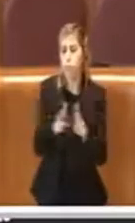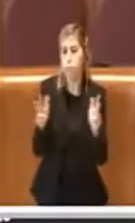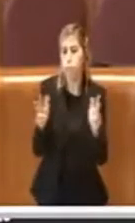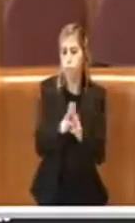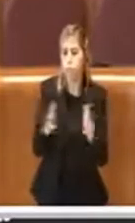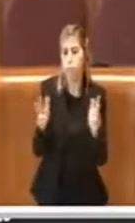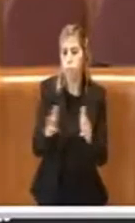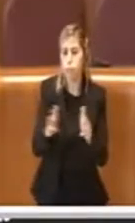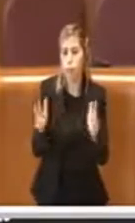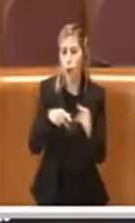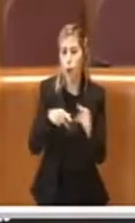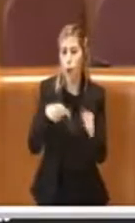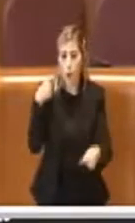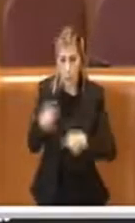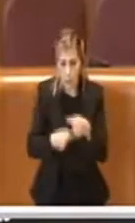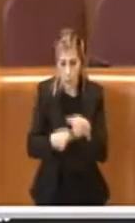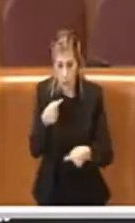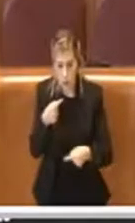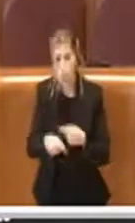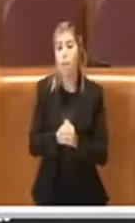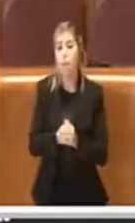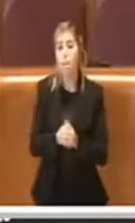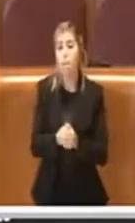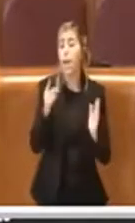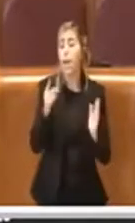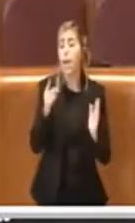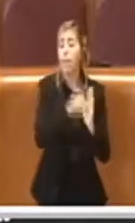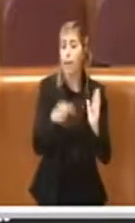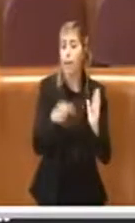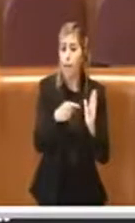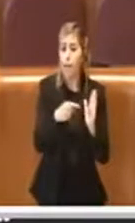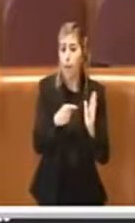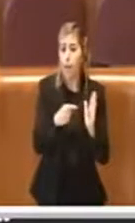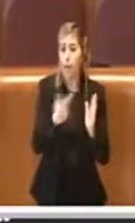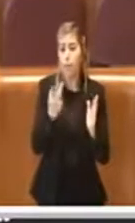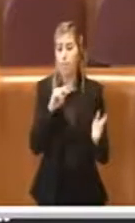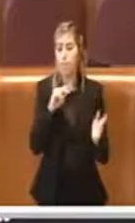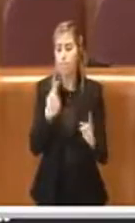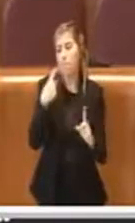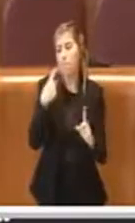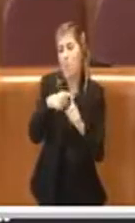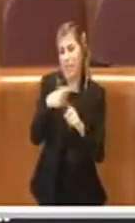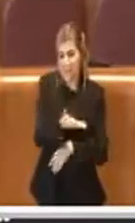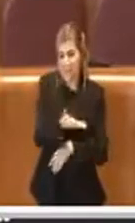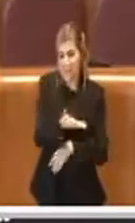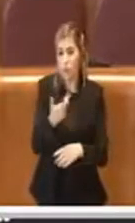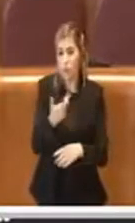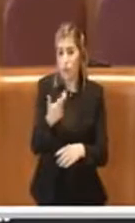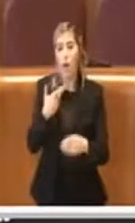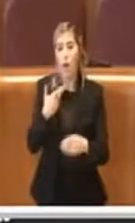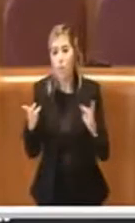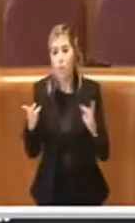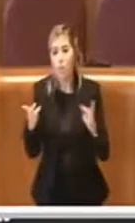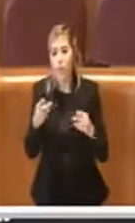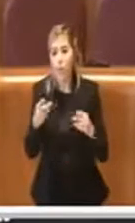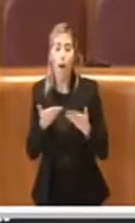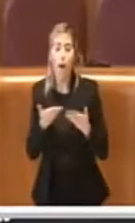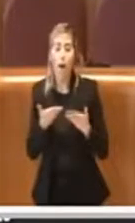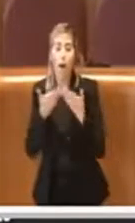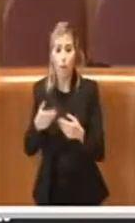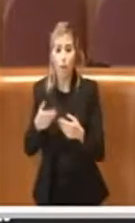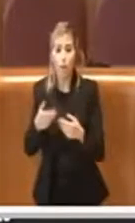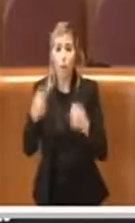Nella delibera, secondo me, sono molti aspetti positivi, così come è emendata, ci sono molti aspetti positivi, si viene incontro alle attività produttive, si